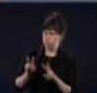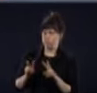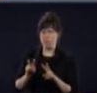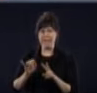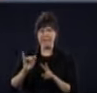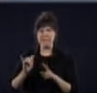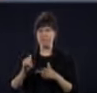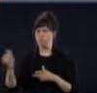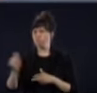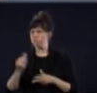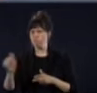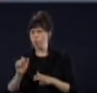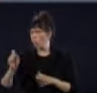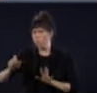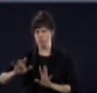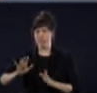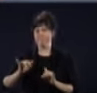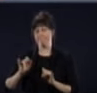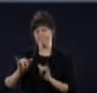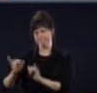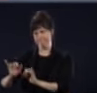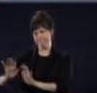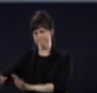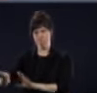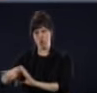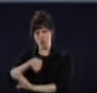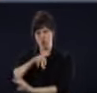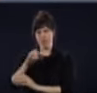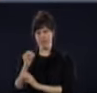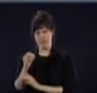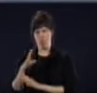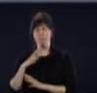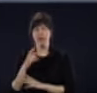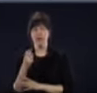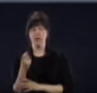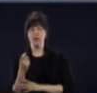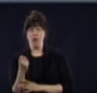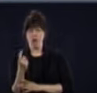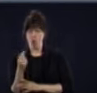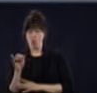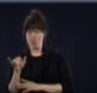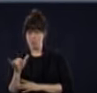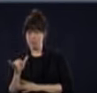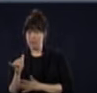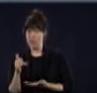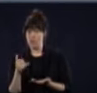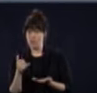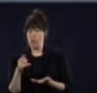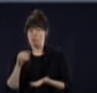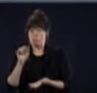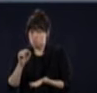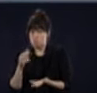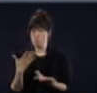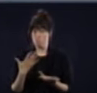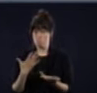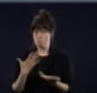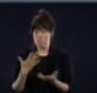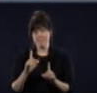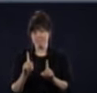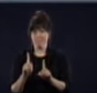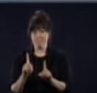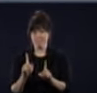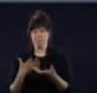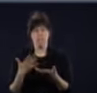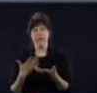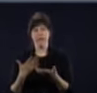et donc, à partir du 11 mai, oui, il y aura, il y aura, mais il n avait pas forcément non plus de surveillance systématique entre les autres points